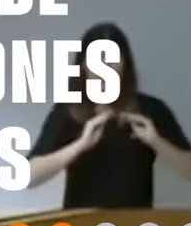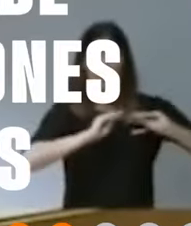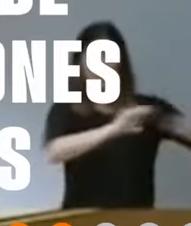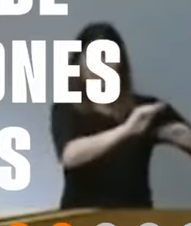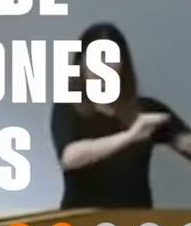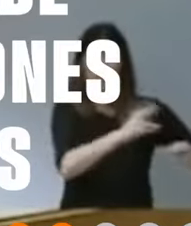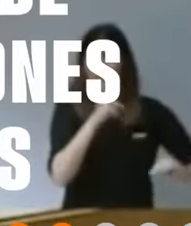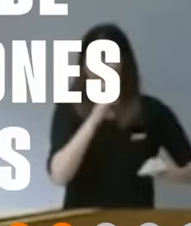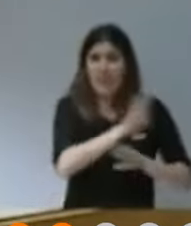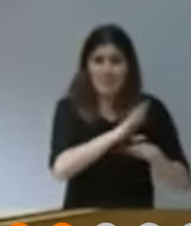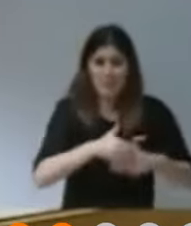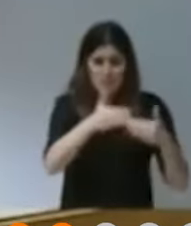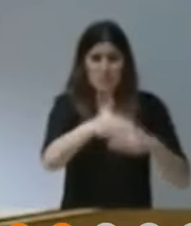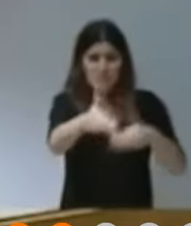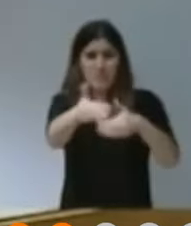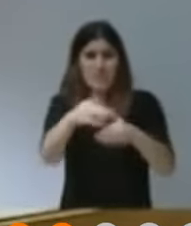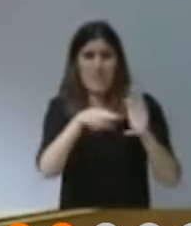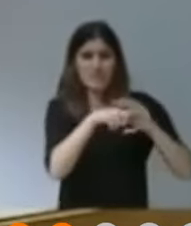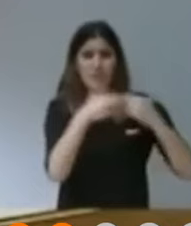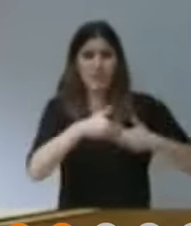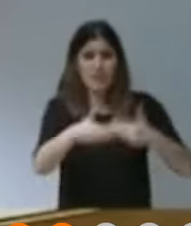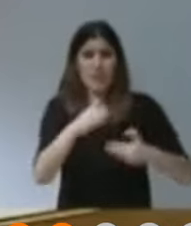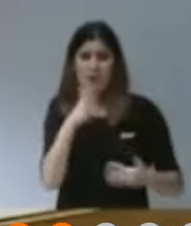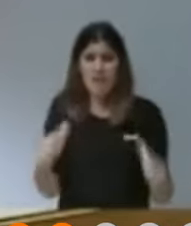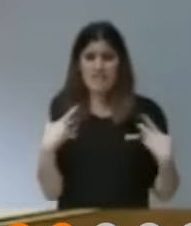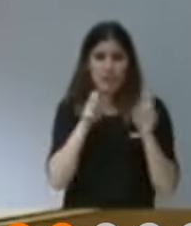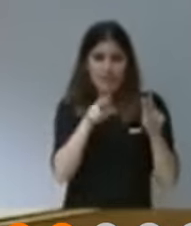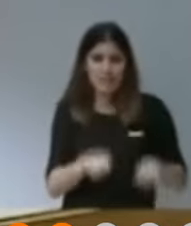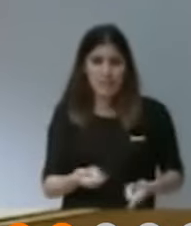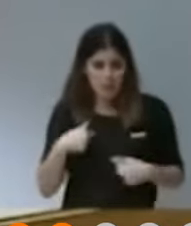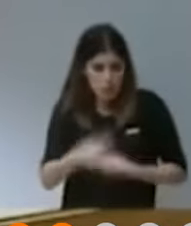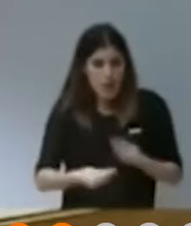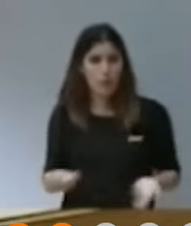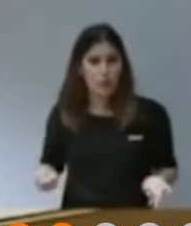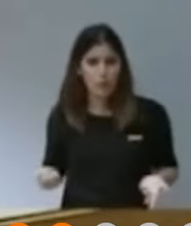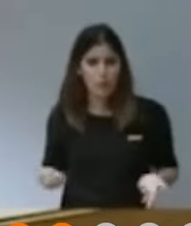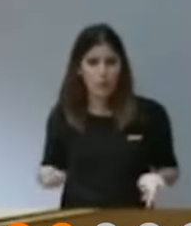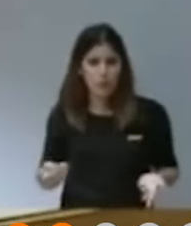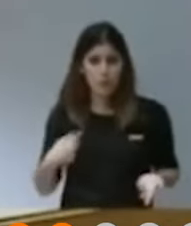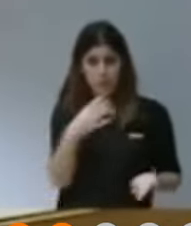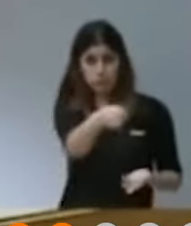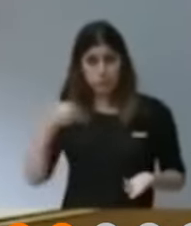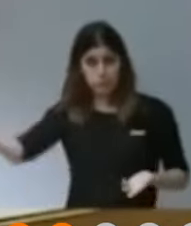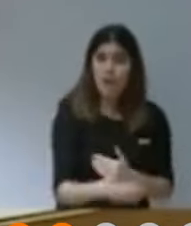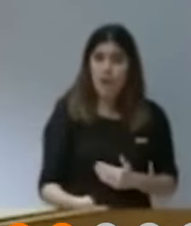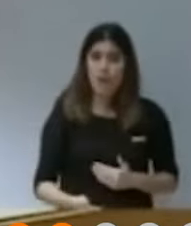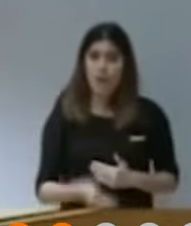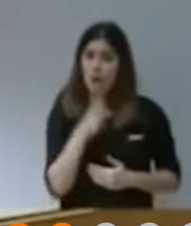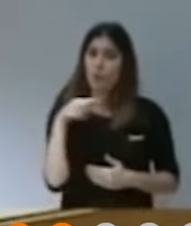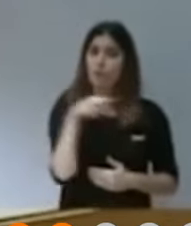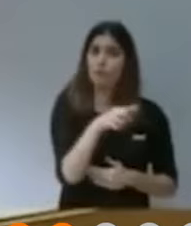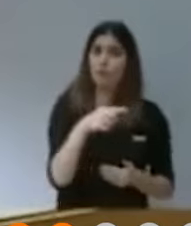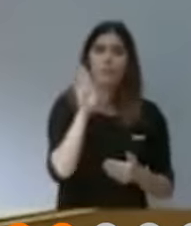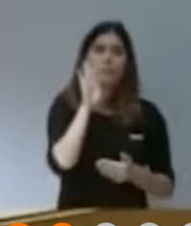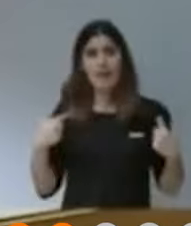ruïna indiferit, que encara avui, encara avui estem pagant. Que què tenia que jo fer? Traure-los de les residències per la